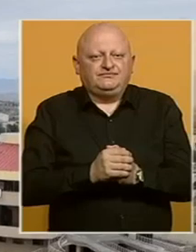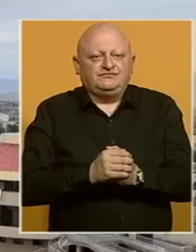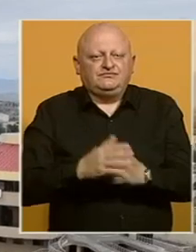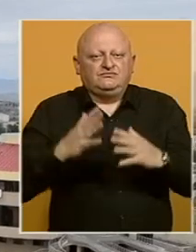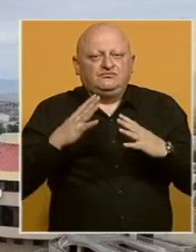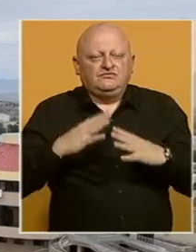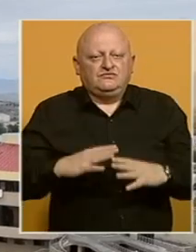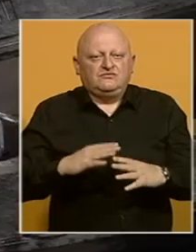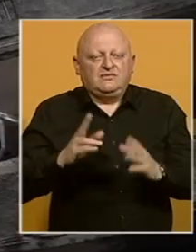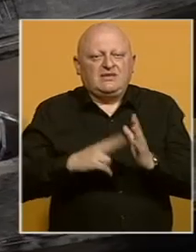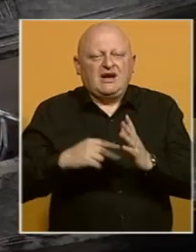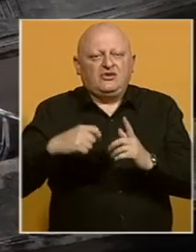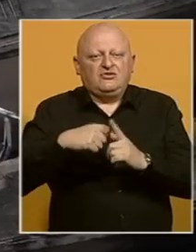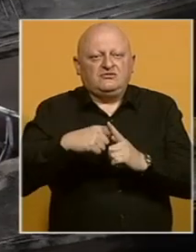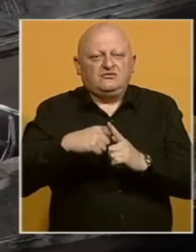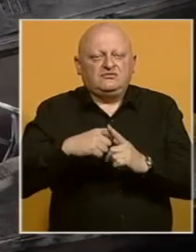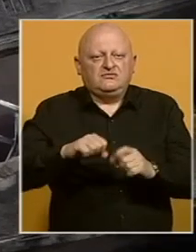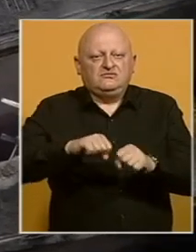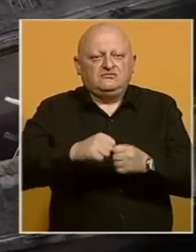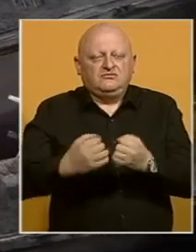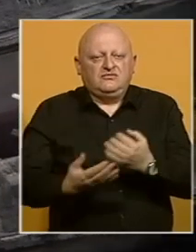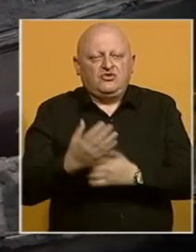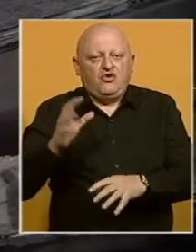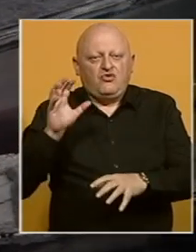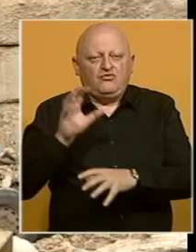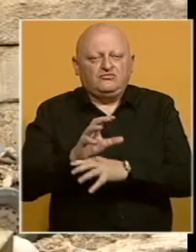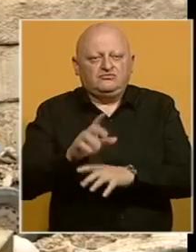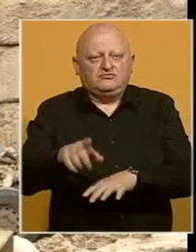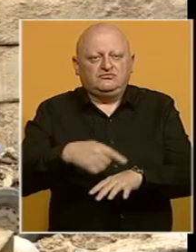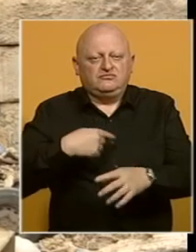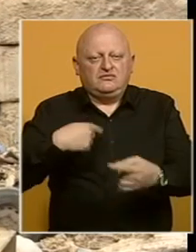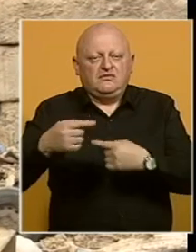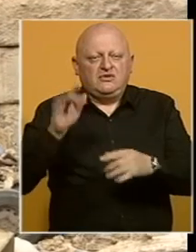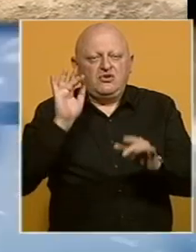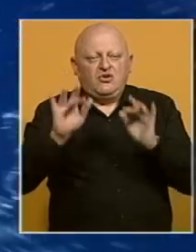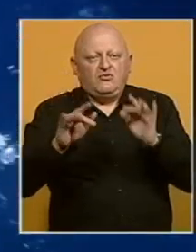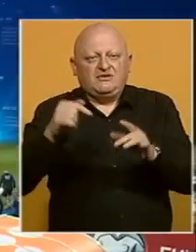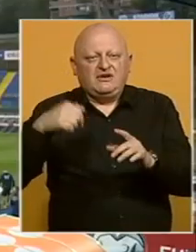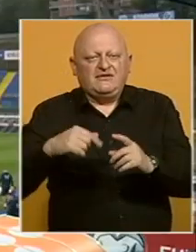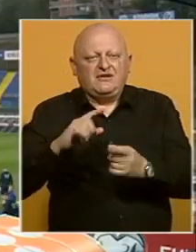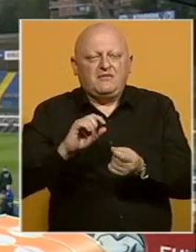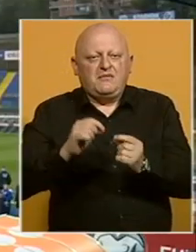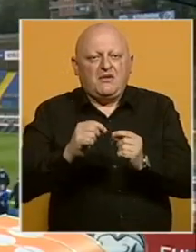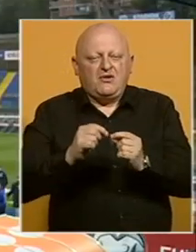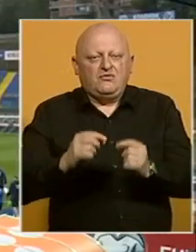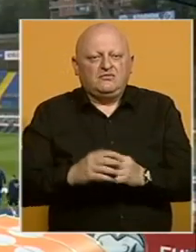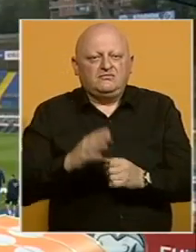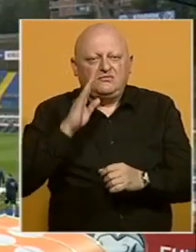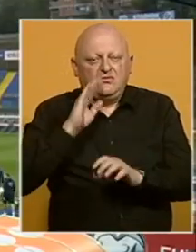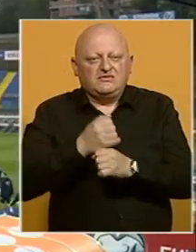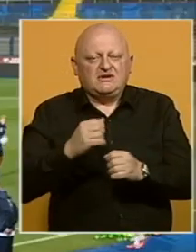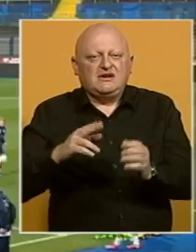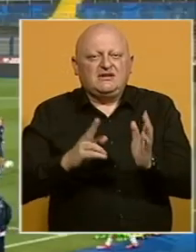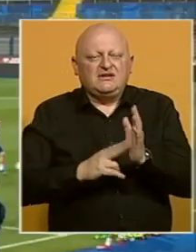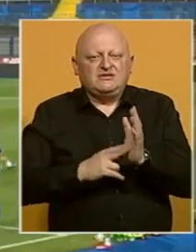Primjer je u Nagorno-Karabahu prekršeno novim napadima nastavljene međusobne optužbe Jerevana i Bakua. BiH i